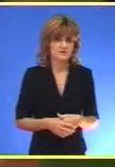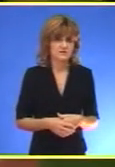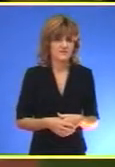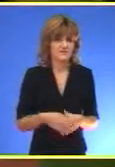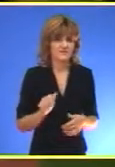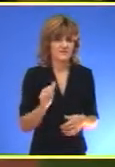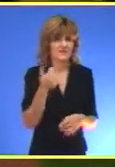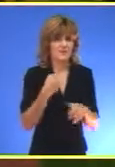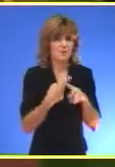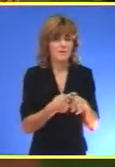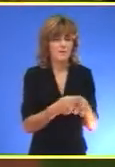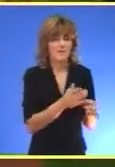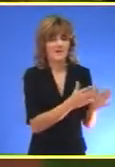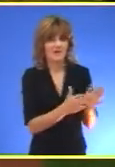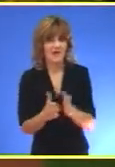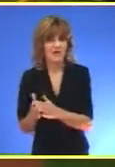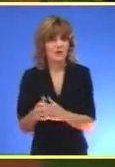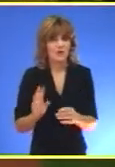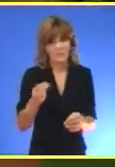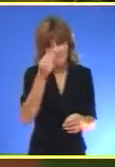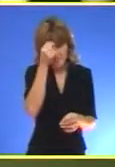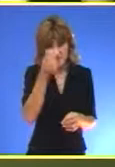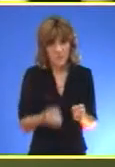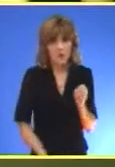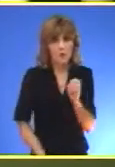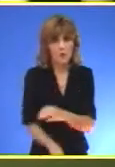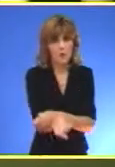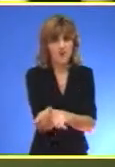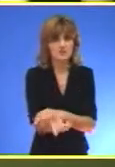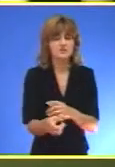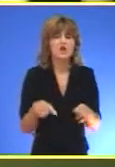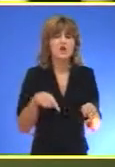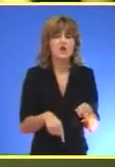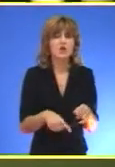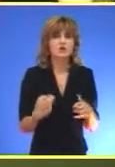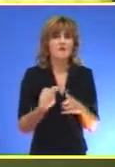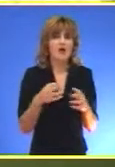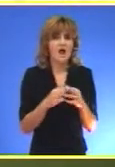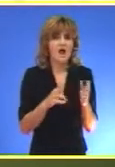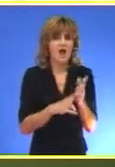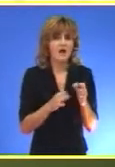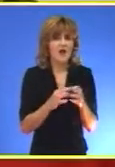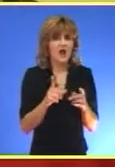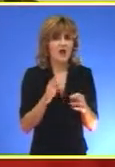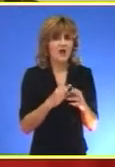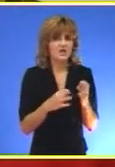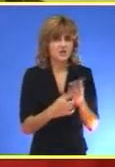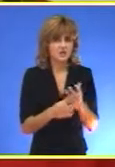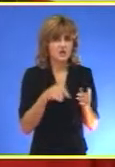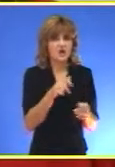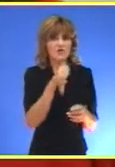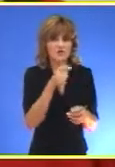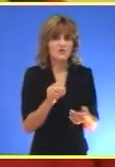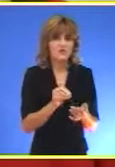Jedanisti put po redu održan memorialni kuglaški turnir Jožev Kanelaš Ja sam ove sezone popisala za